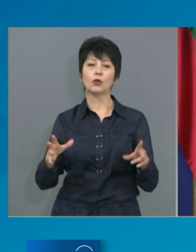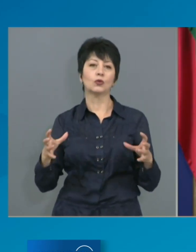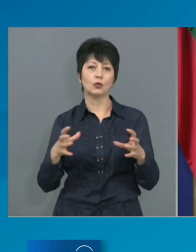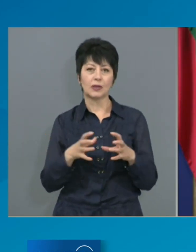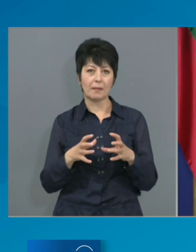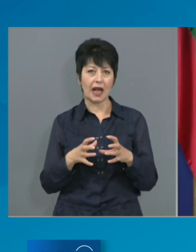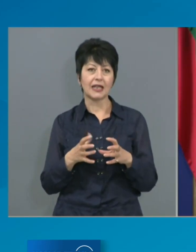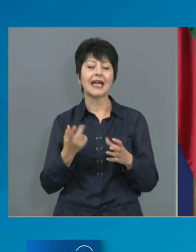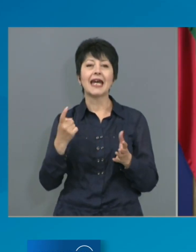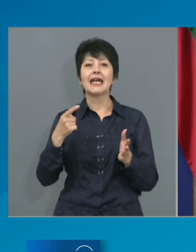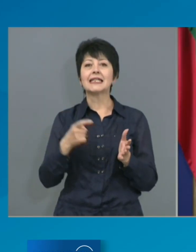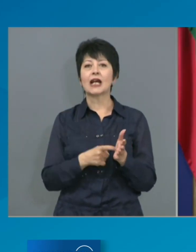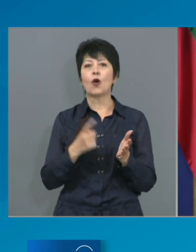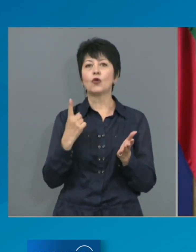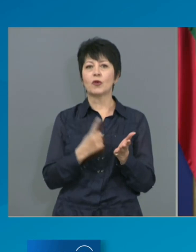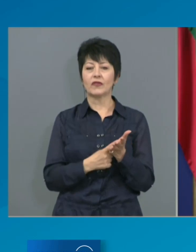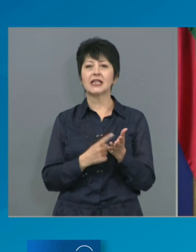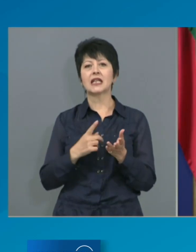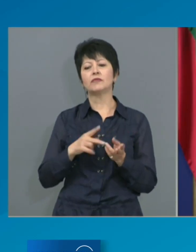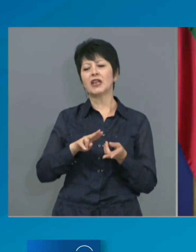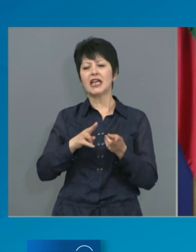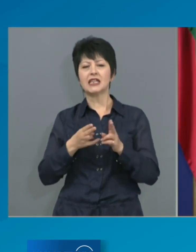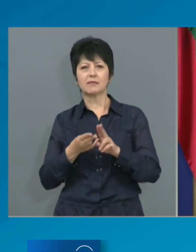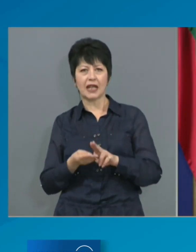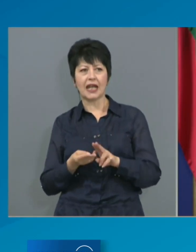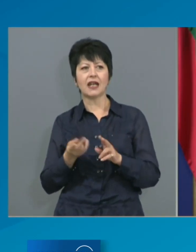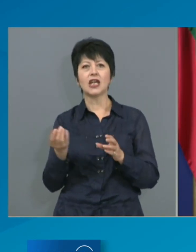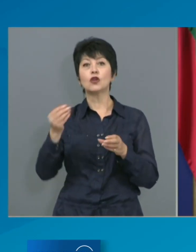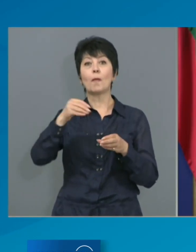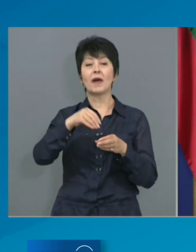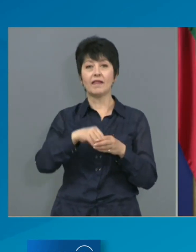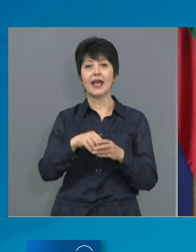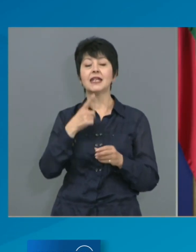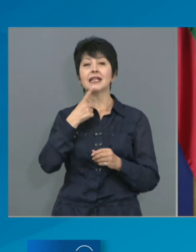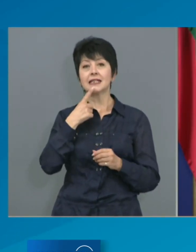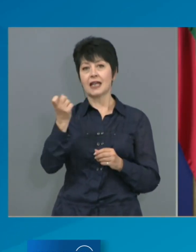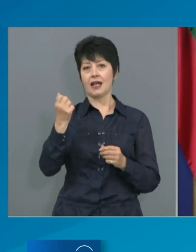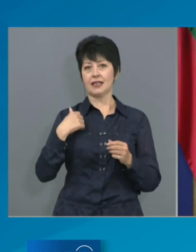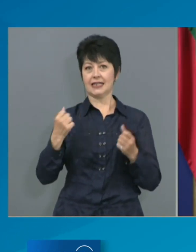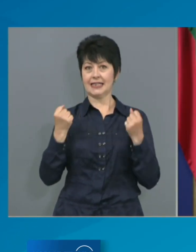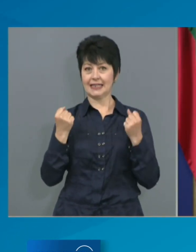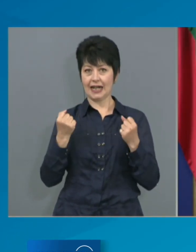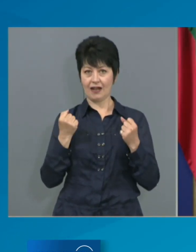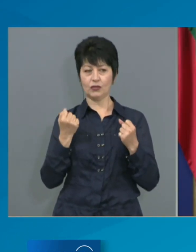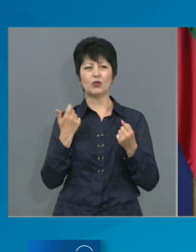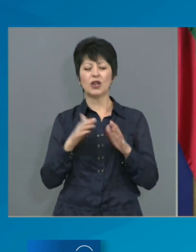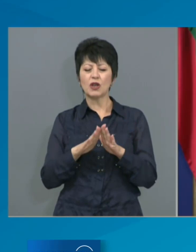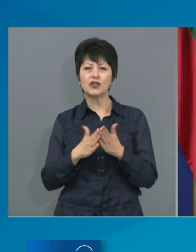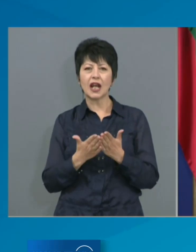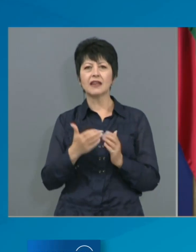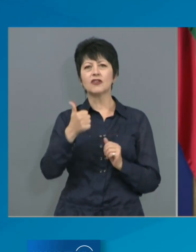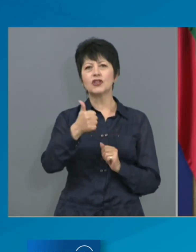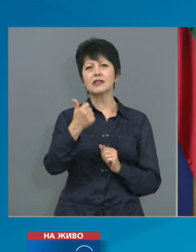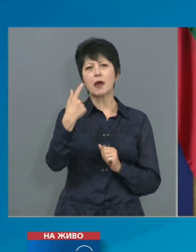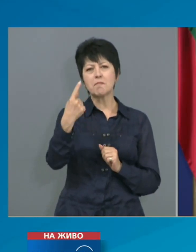е законопроект за изменение и допълнение на закона за здравето, който по принцип се държа в себе си, в член 61-и и 63